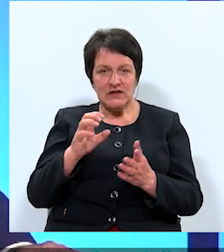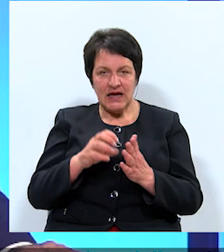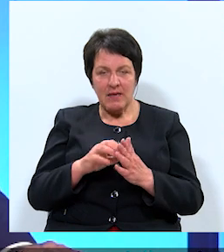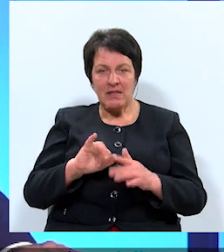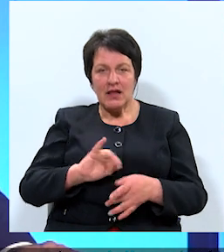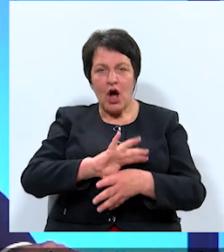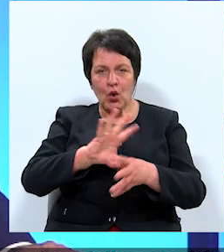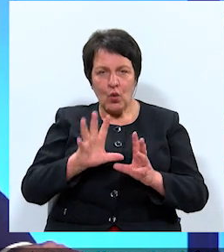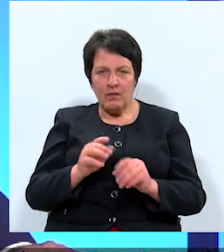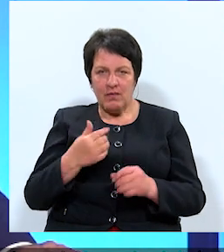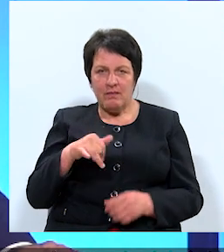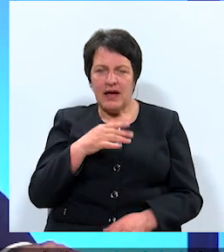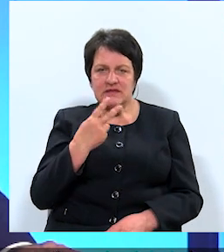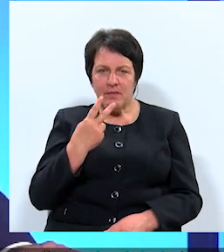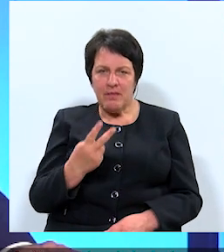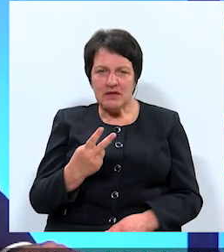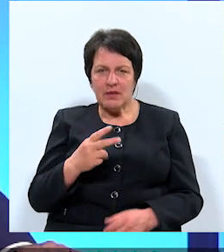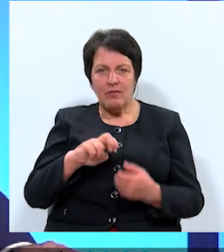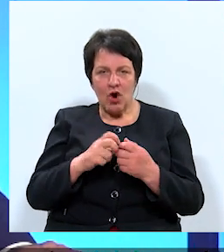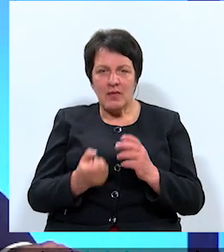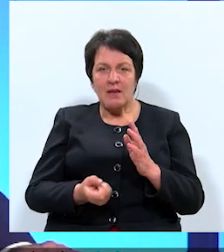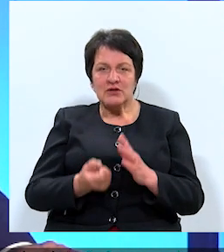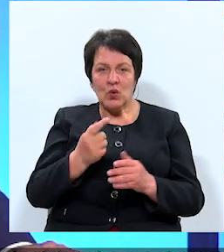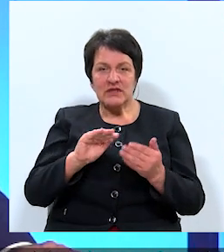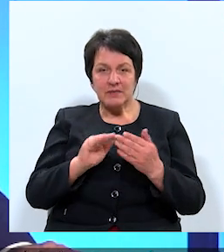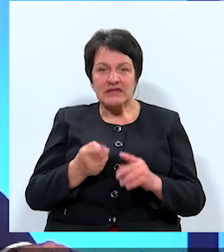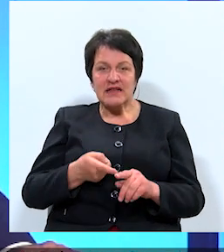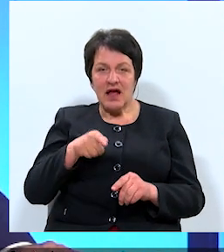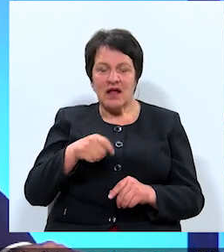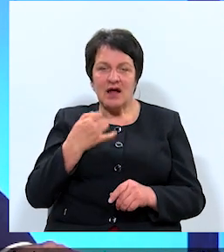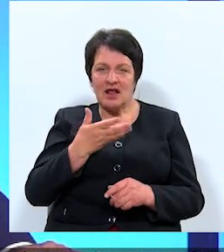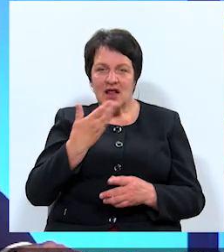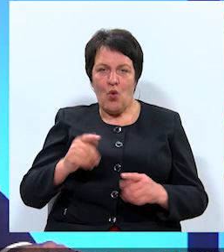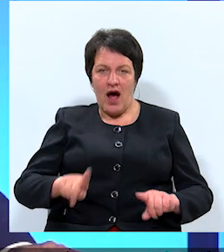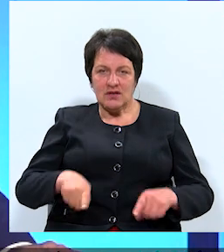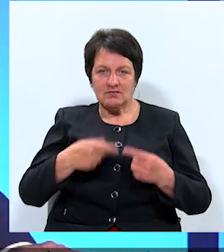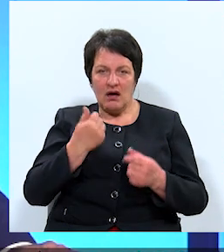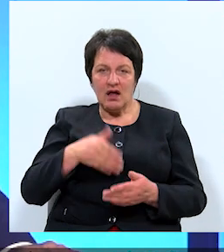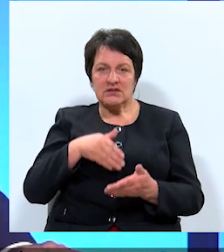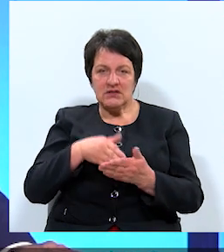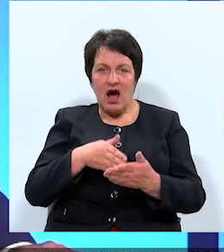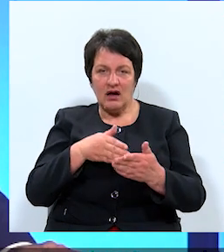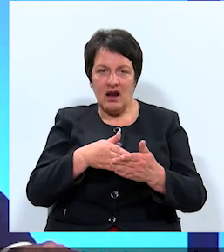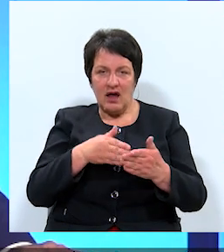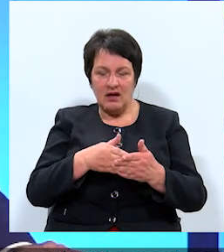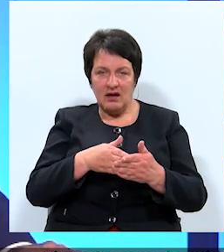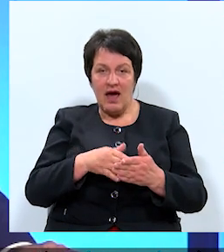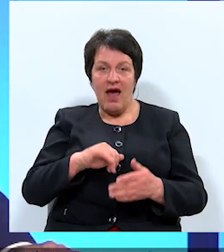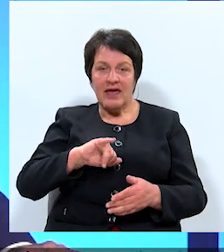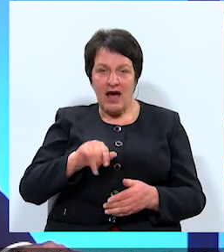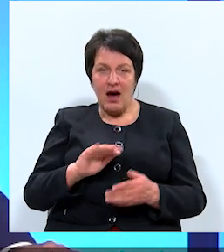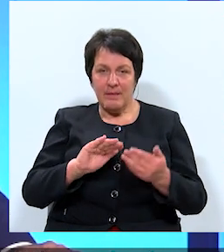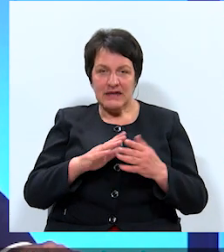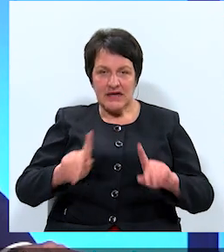kopumā mēs paskatāmies, ka problēmas rodās pilsētāji tad, kad viņai nav attīstības, tad, kad viņa stagnē. Galvenais, pilsēta